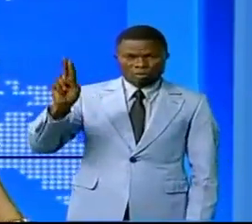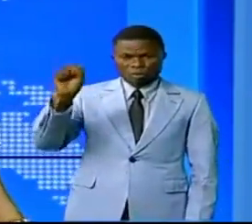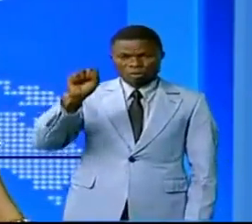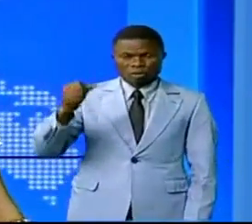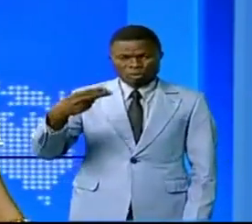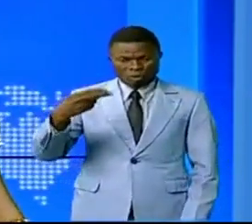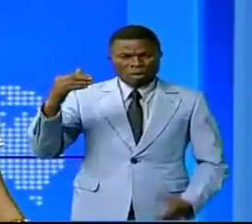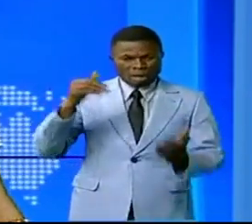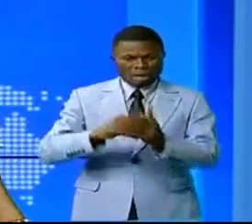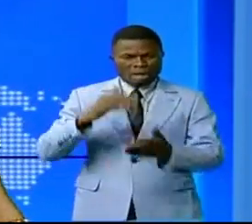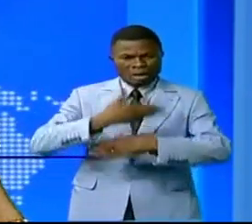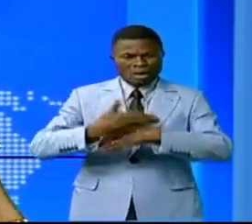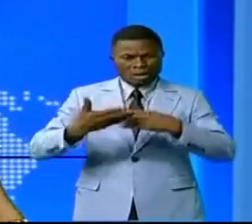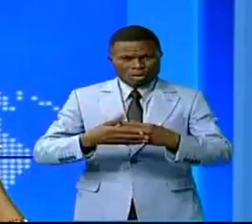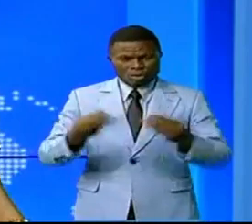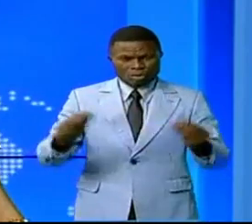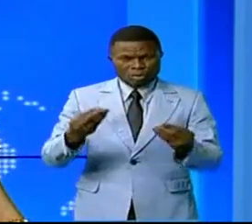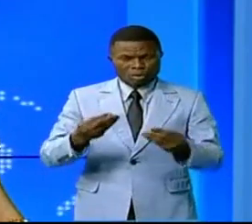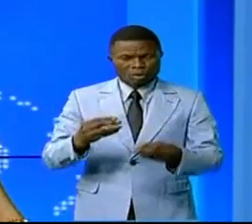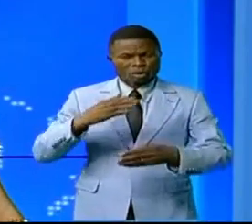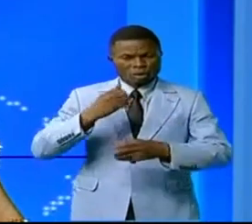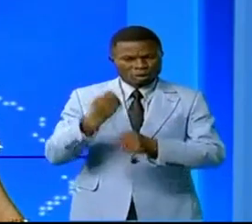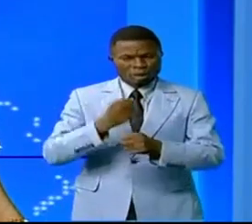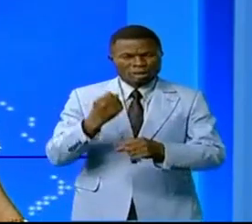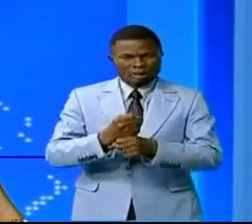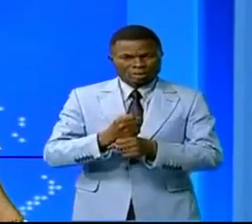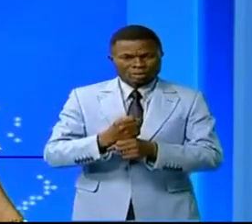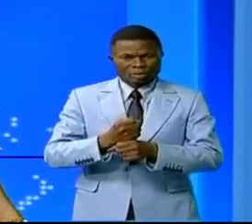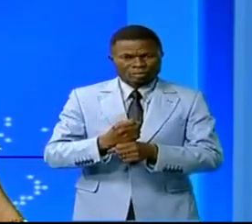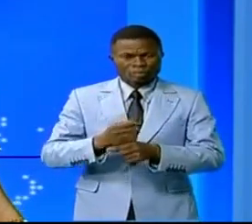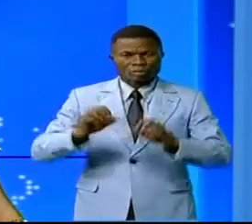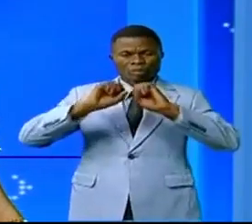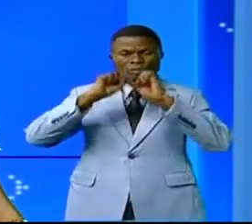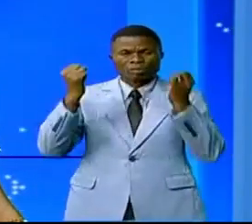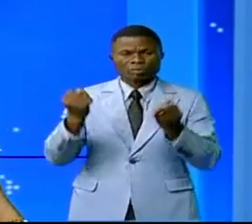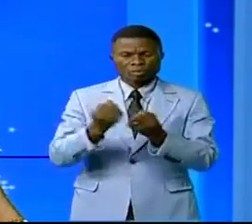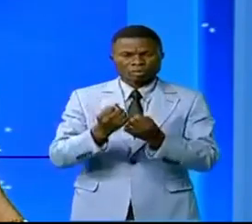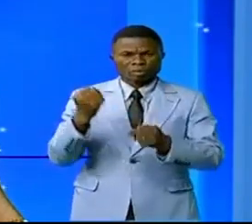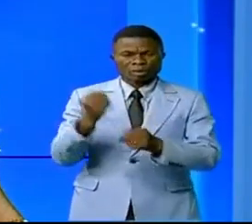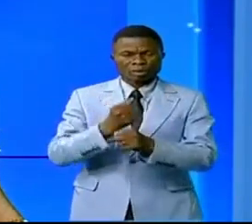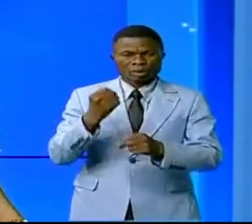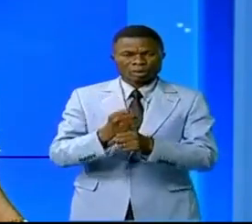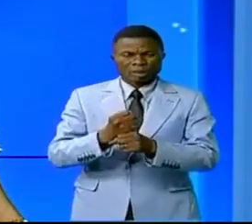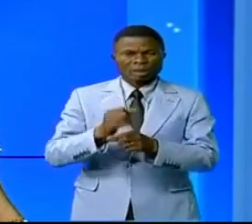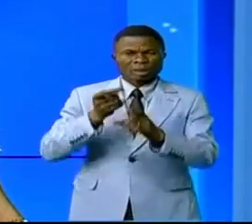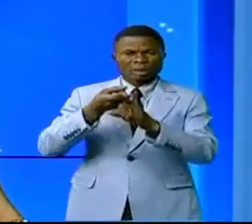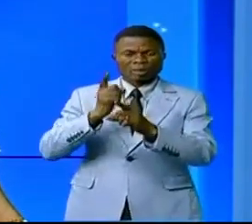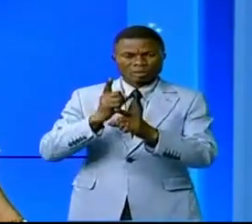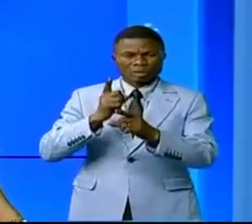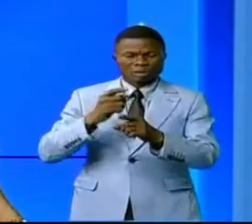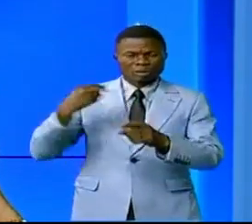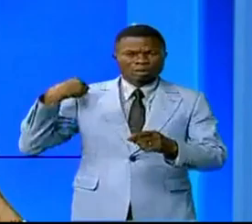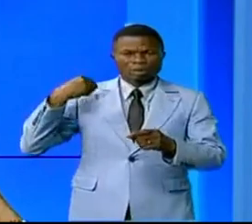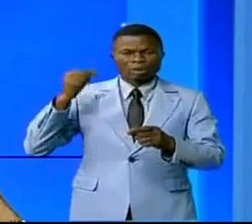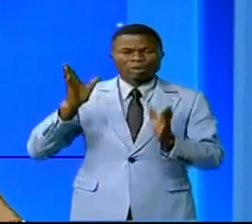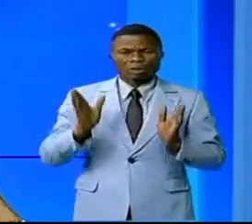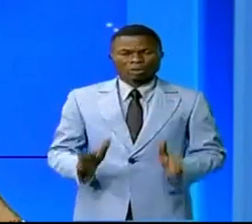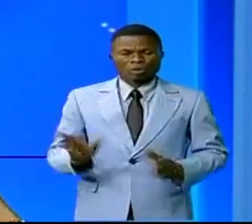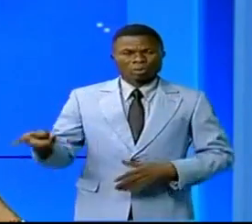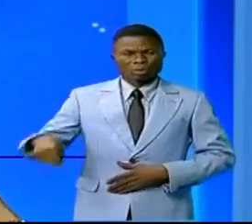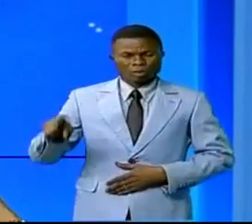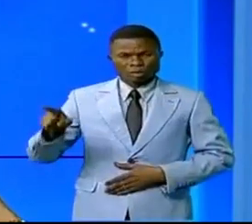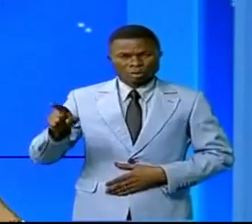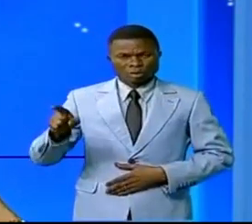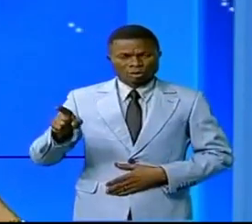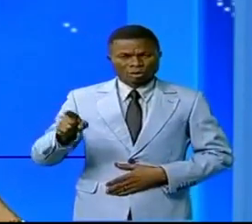nouveau renouée grâce à la réhabilitation par de grands travaux initiés par le gouvernement provincial.